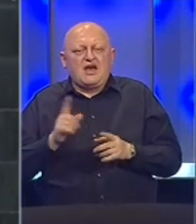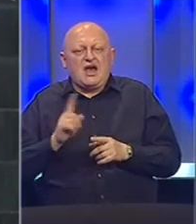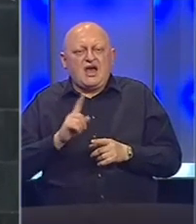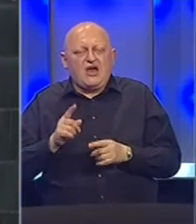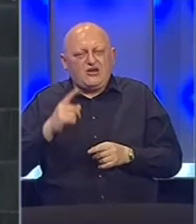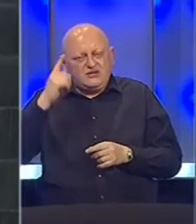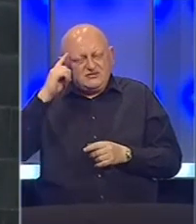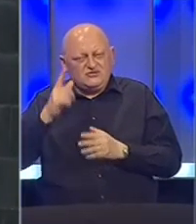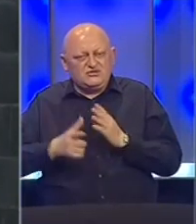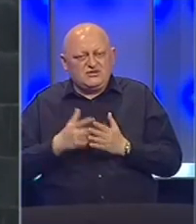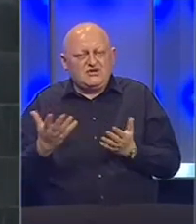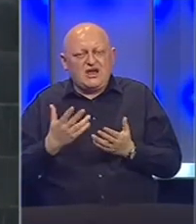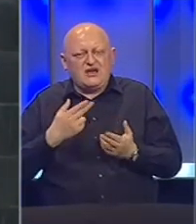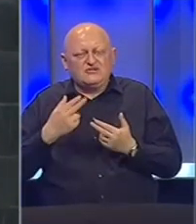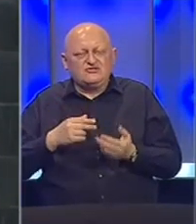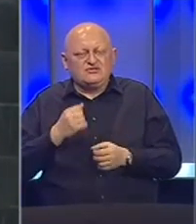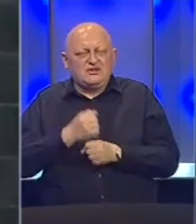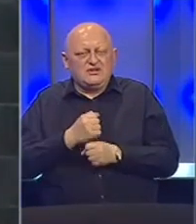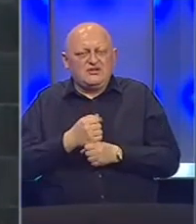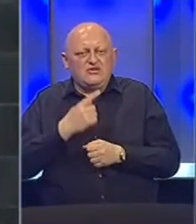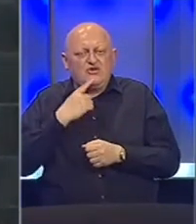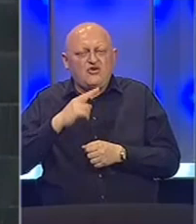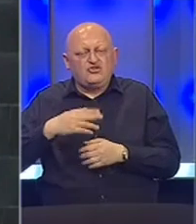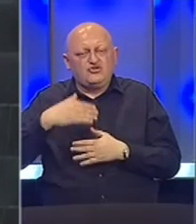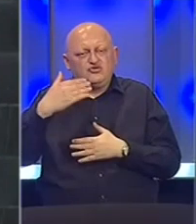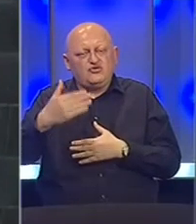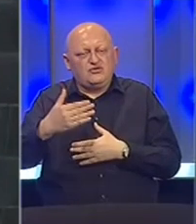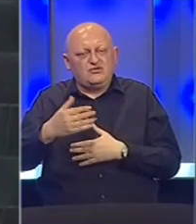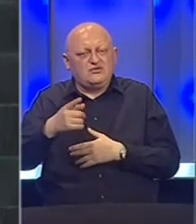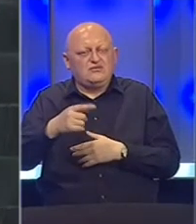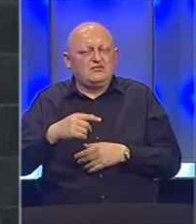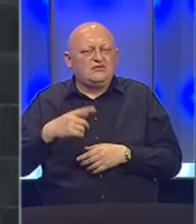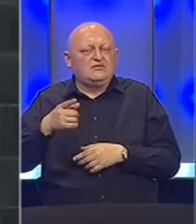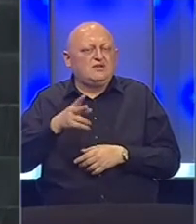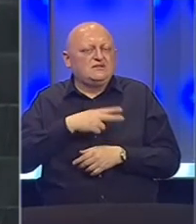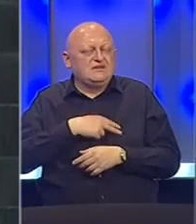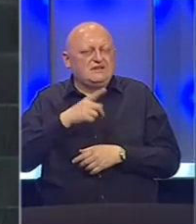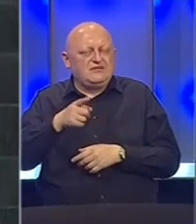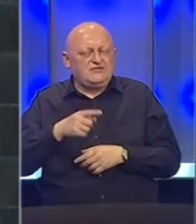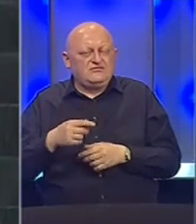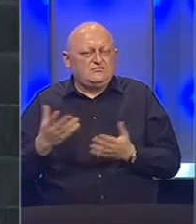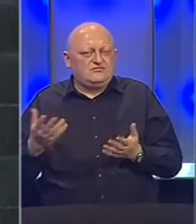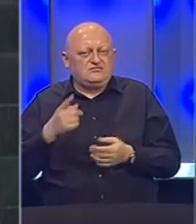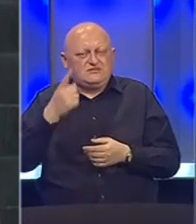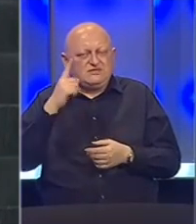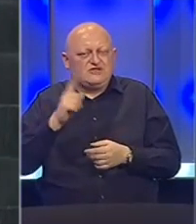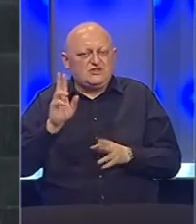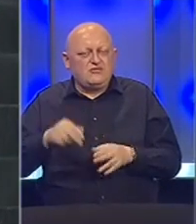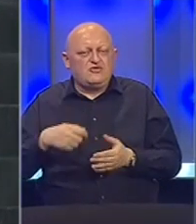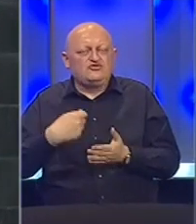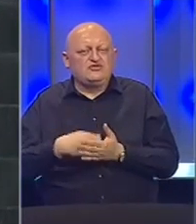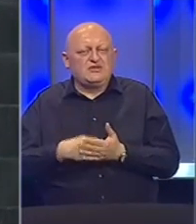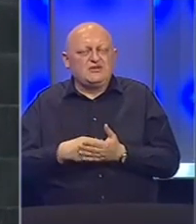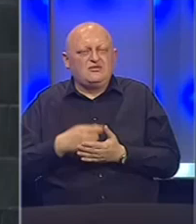nisi razmišljao na vreme kakav si ugovor sklopio i ko ti je druga strana, onda snosiš posledice. Dakle, znaš da nećeš moći